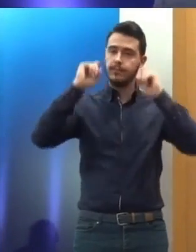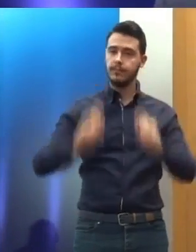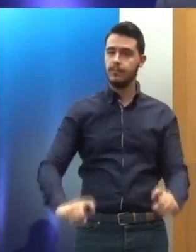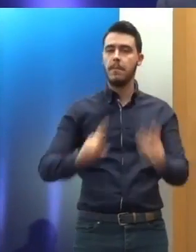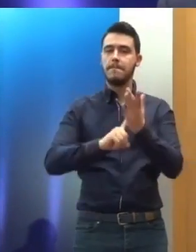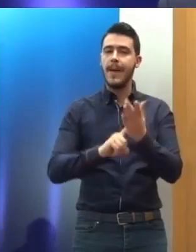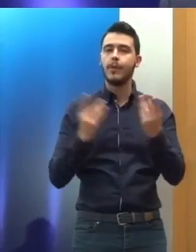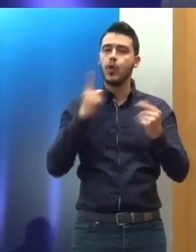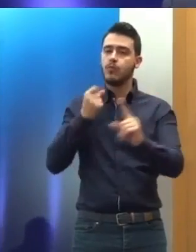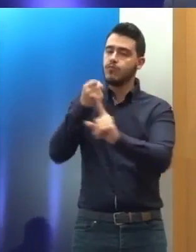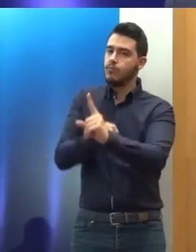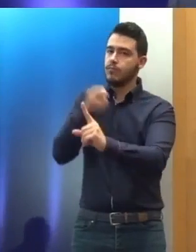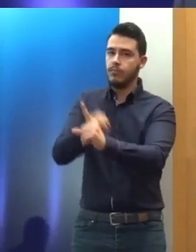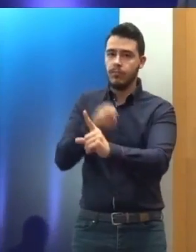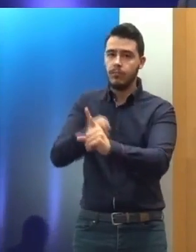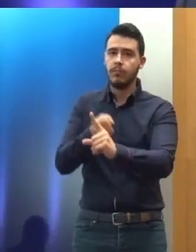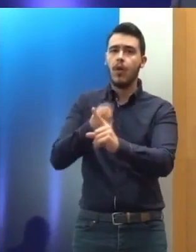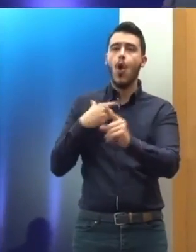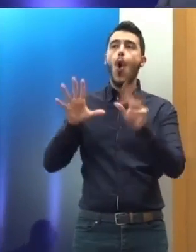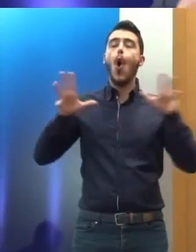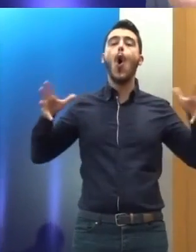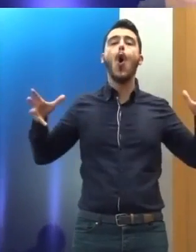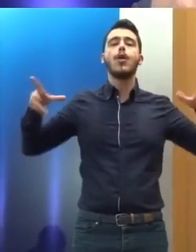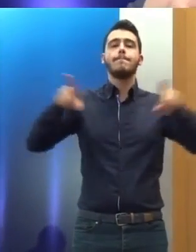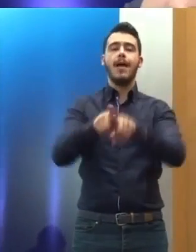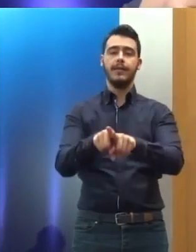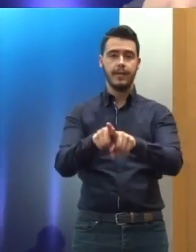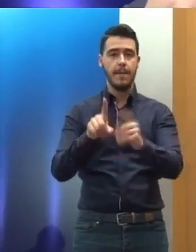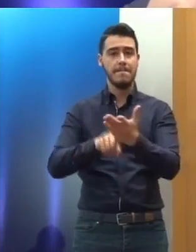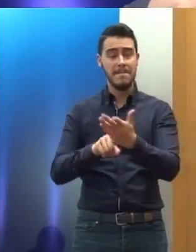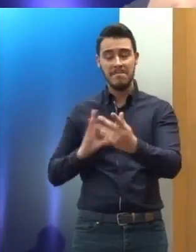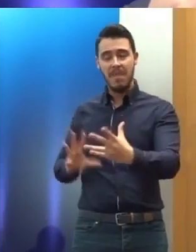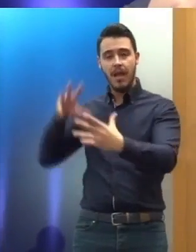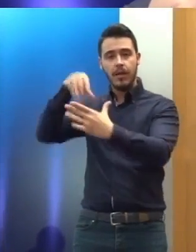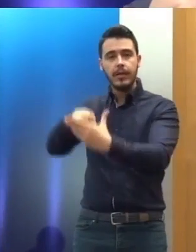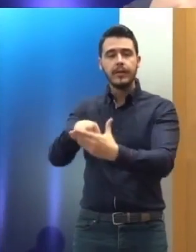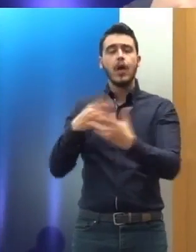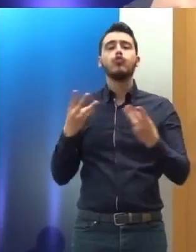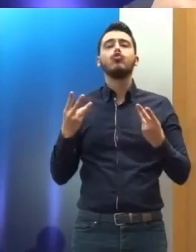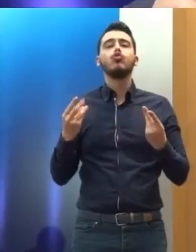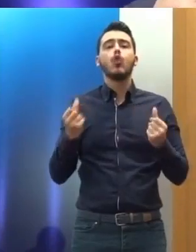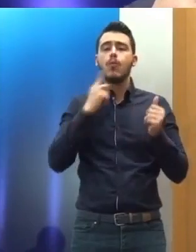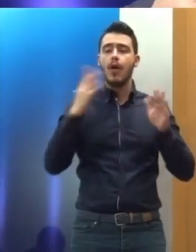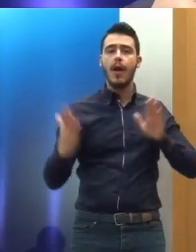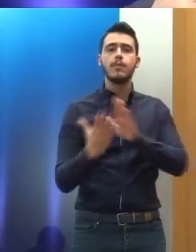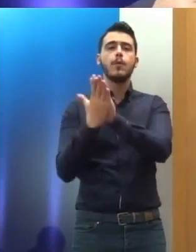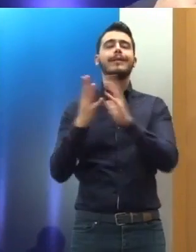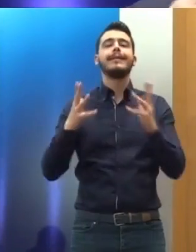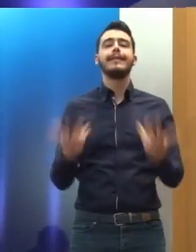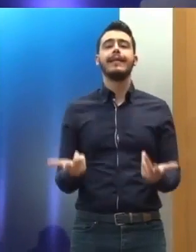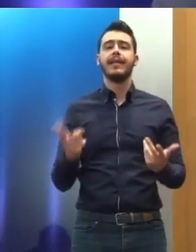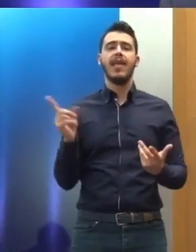ολιστική προσέγγιση που θα συμπεριλαμβάνει όλους τους εμπλεκόμενους. Μια προσέγγιση η οποία θα ήταν δύσκολη στις